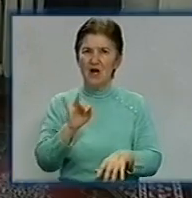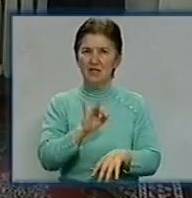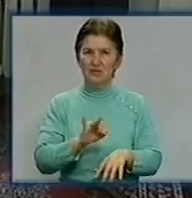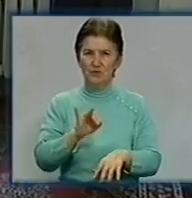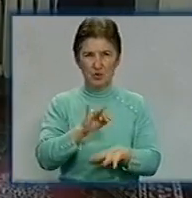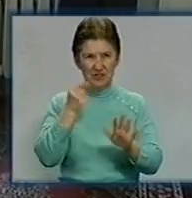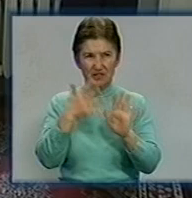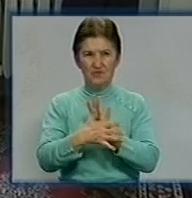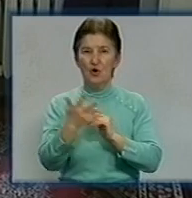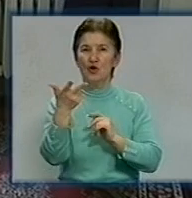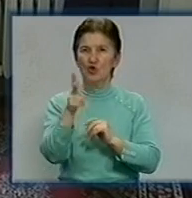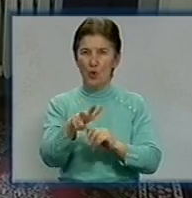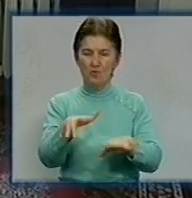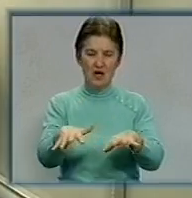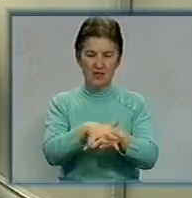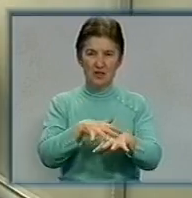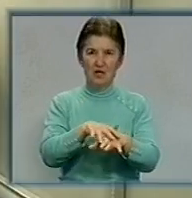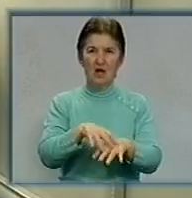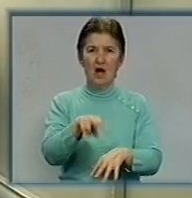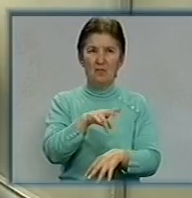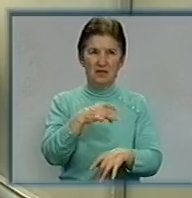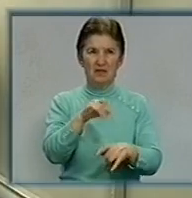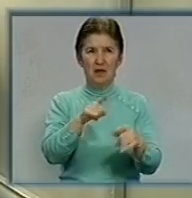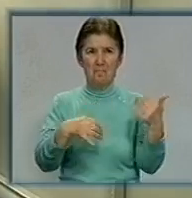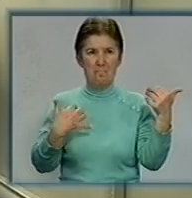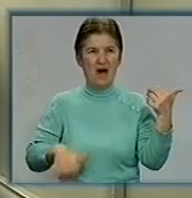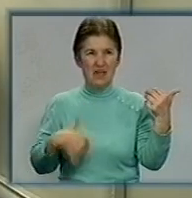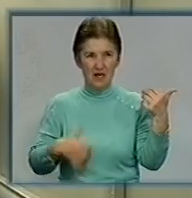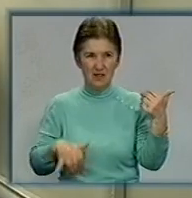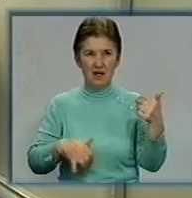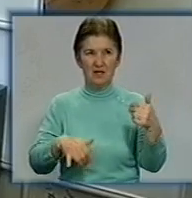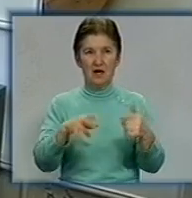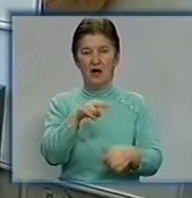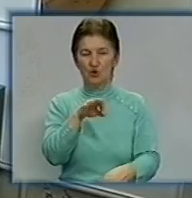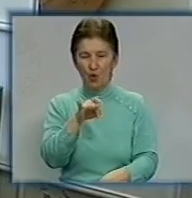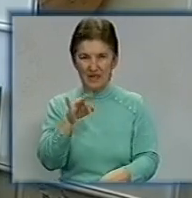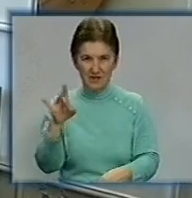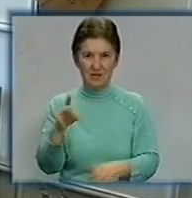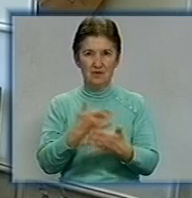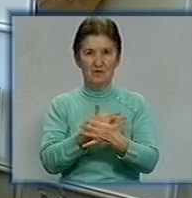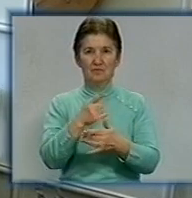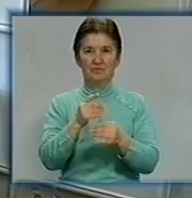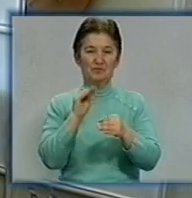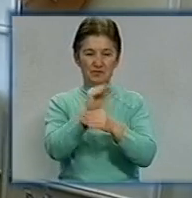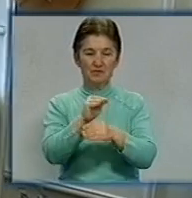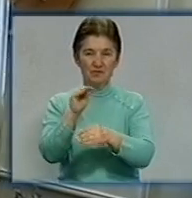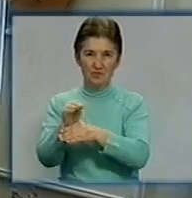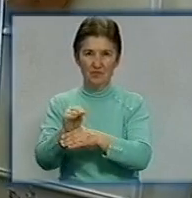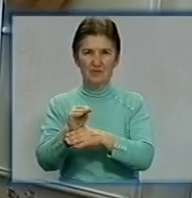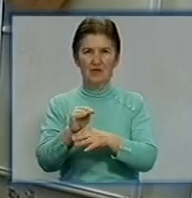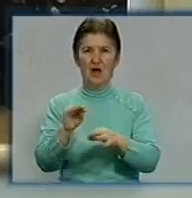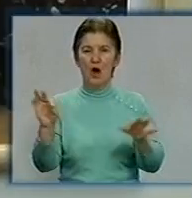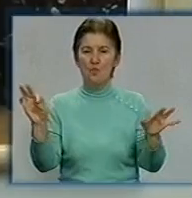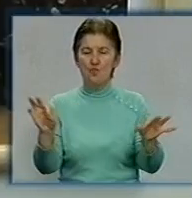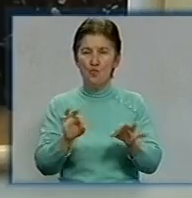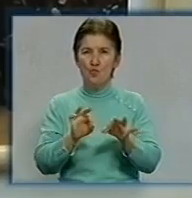присвятили трьом народним інструментам – домрі, мандоліні та балалайці. Доповнили експозицію світлинами, афішами та програмами виступів музикантів